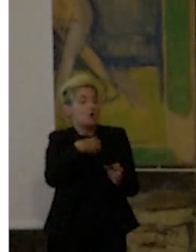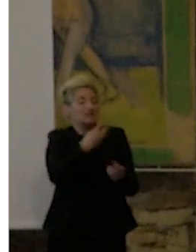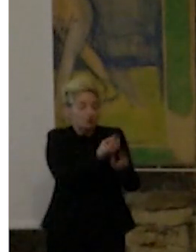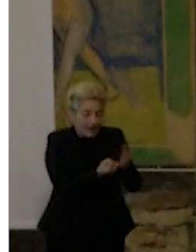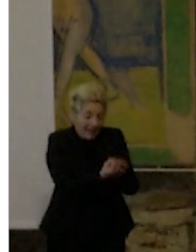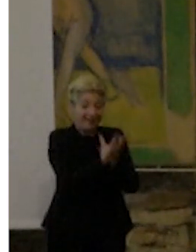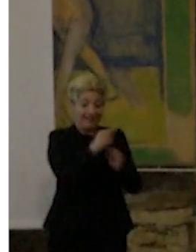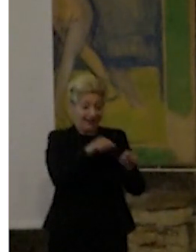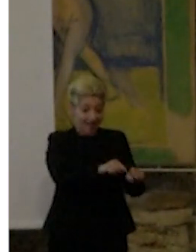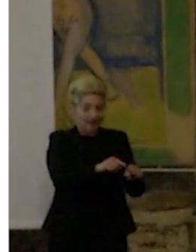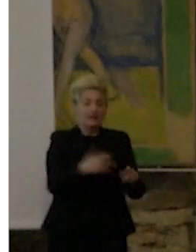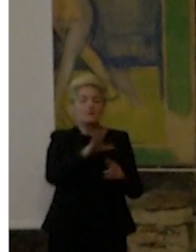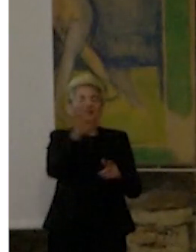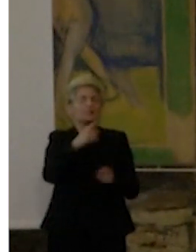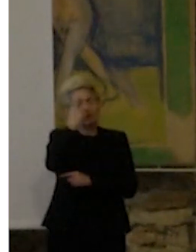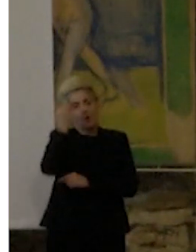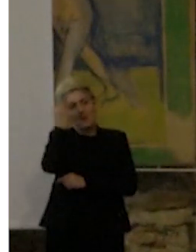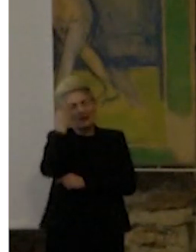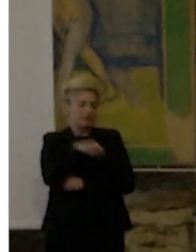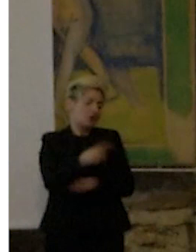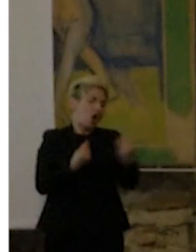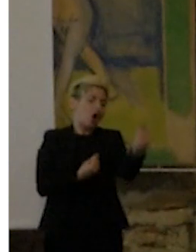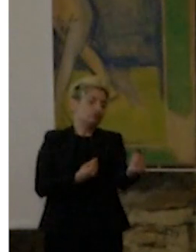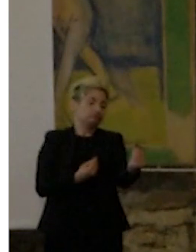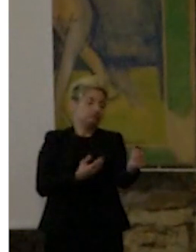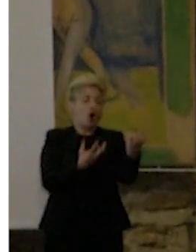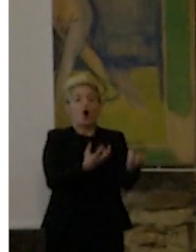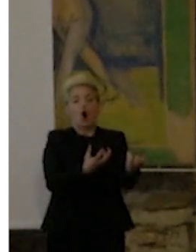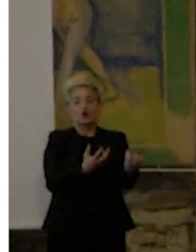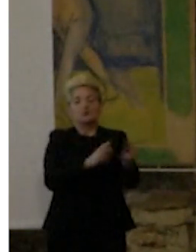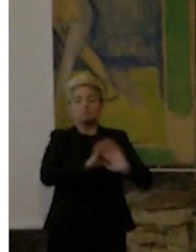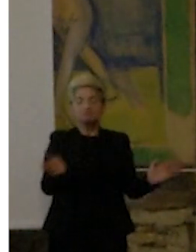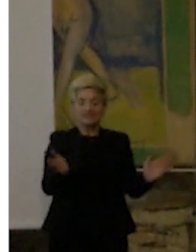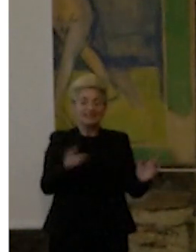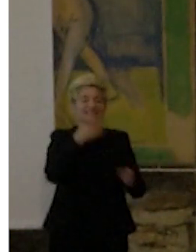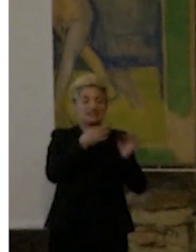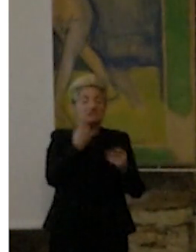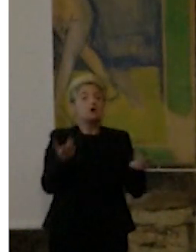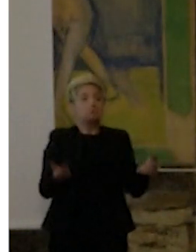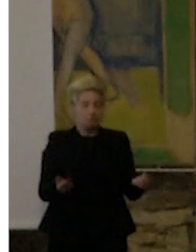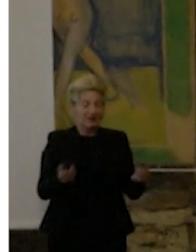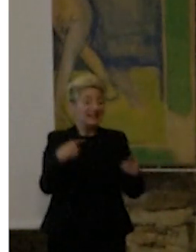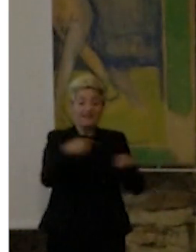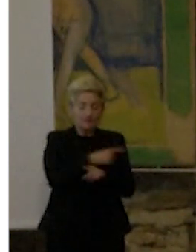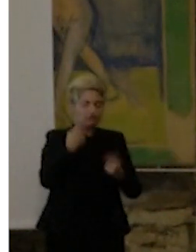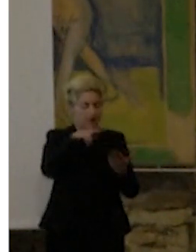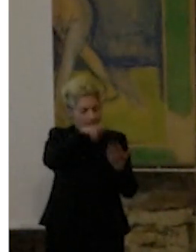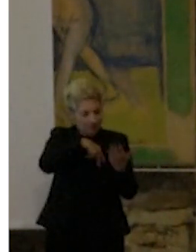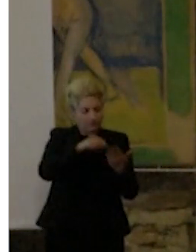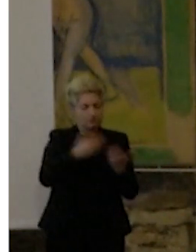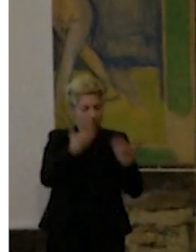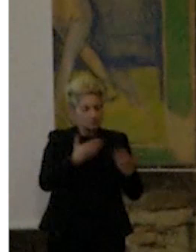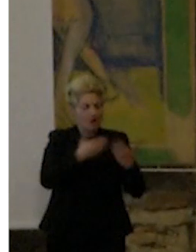li vede solo come cose, come cose inanimate, che non hanno alcun significato. Invece leggendo, studiando,